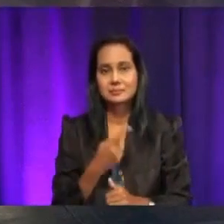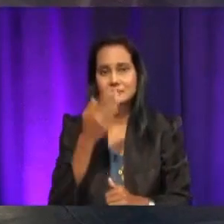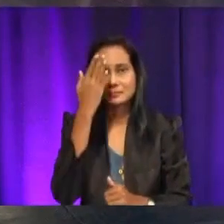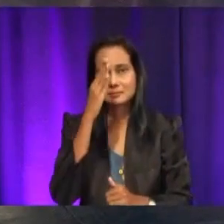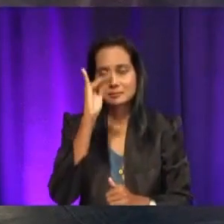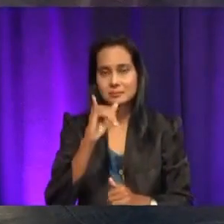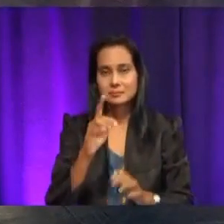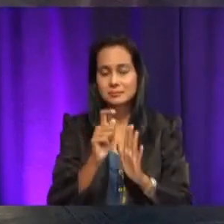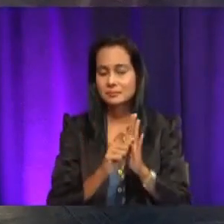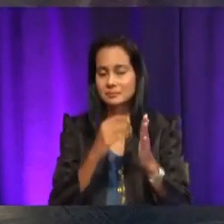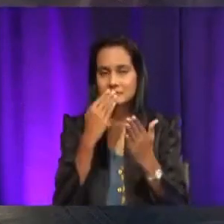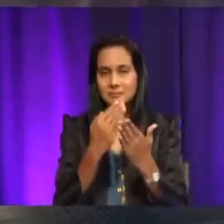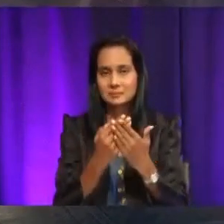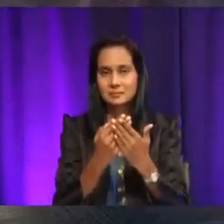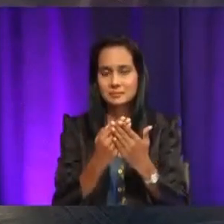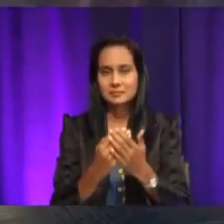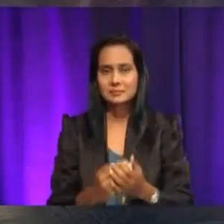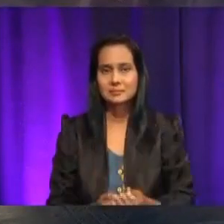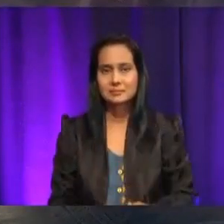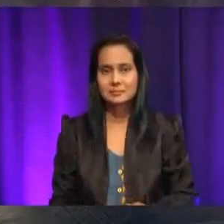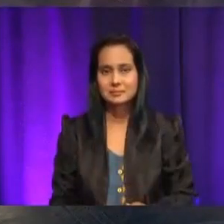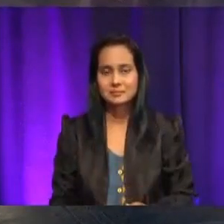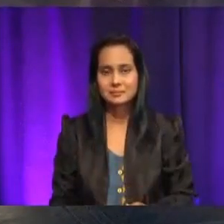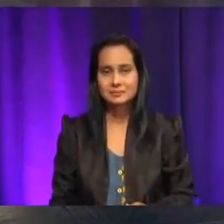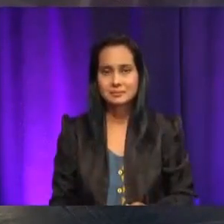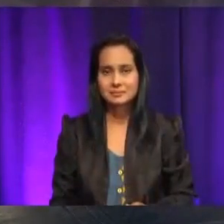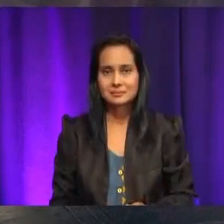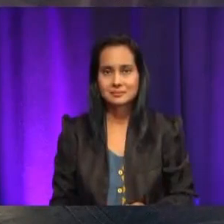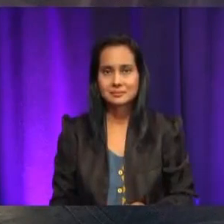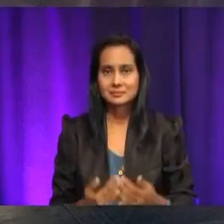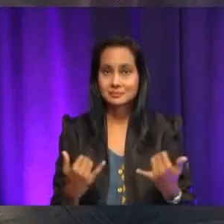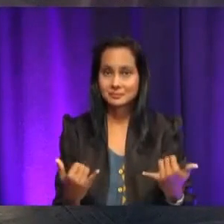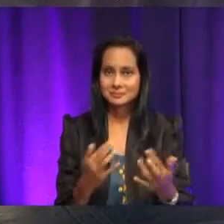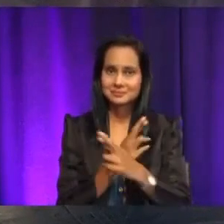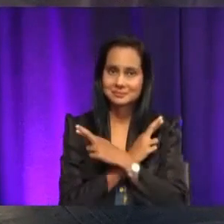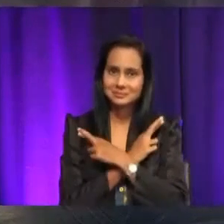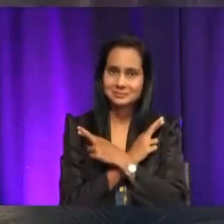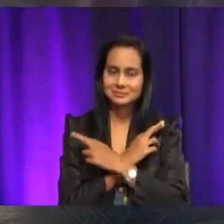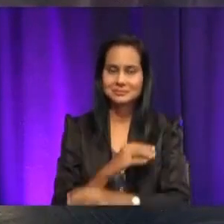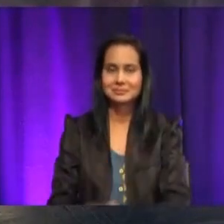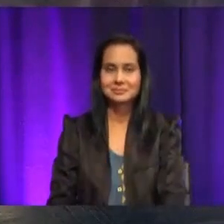cikgu. Untuk murid-murid pada hari ini. Kita rehat dahulu sebentar, cikgu boleh? Boleh. Okey, kita kembali lagi selepas ini.